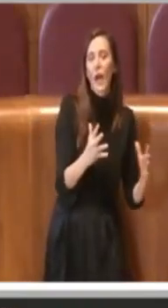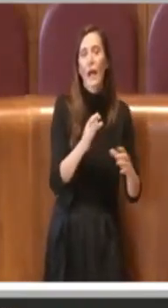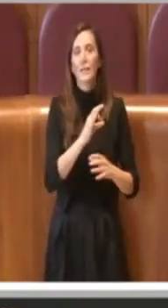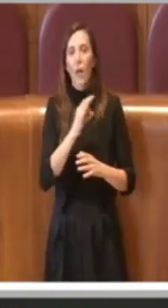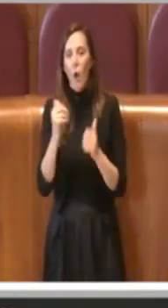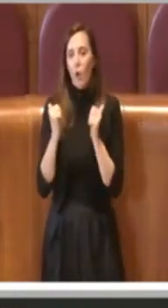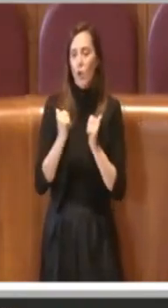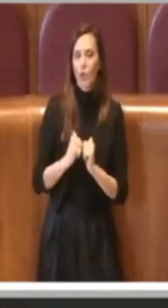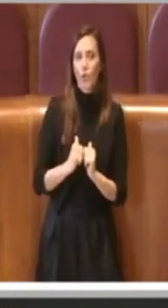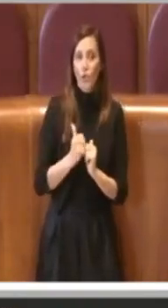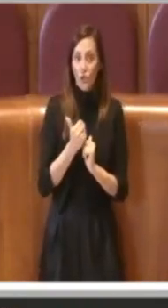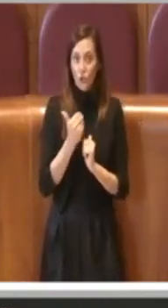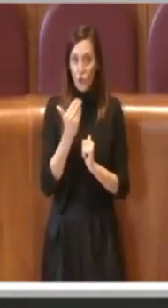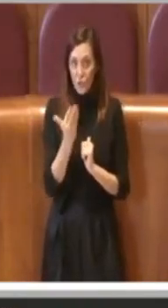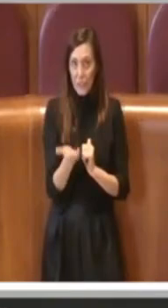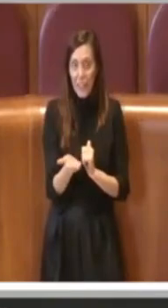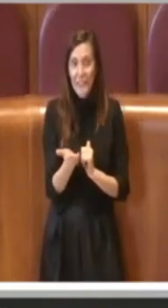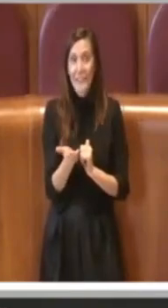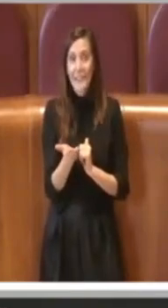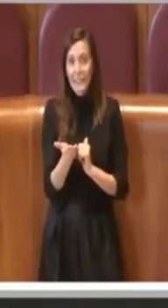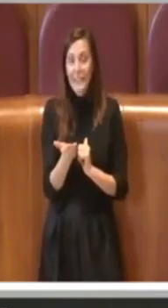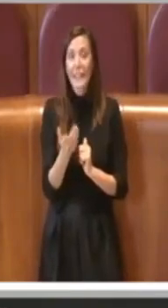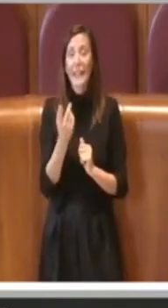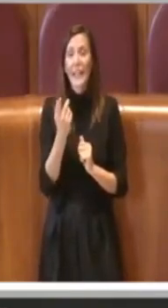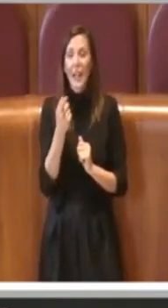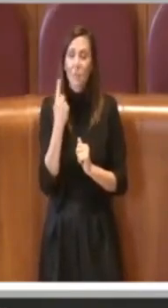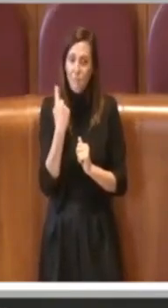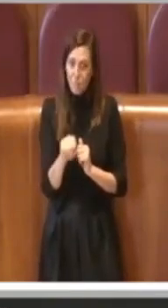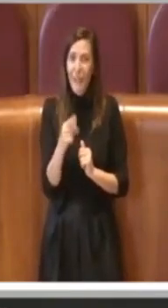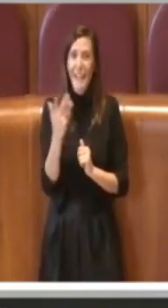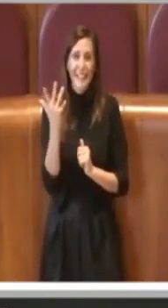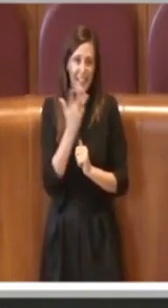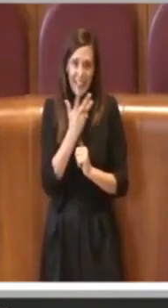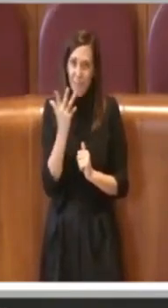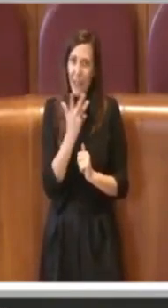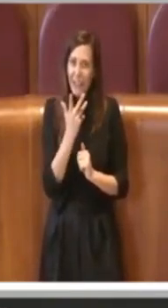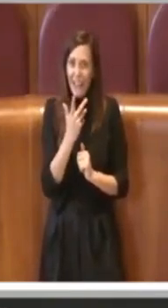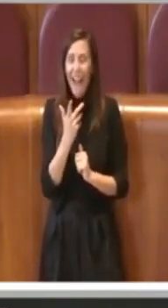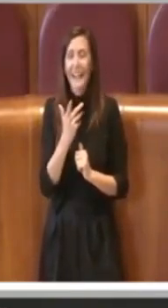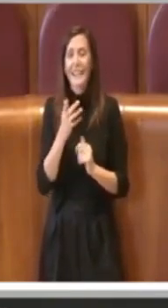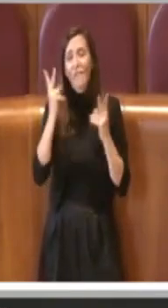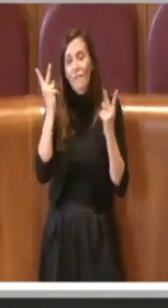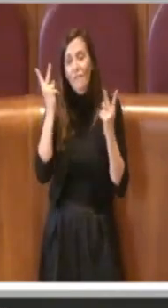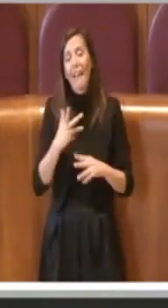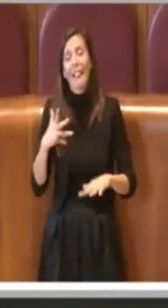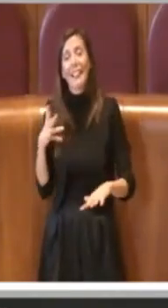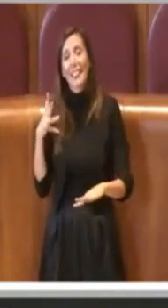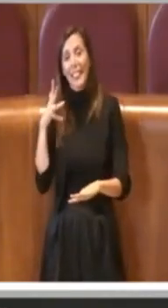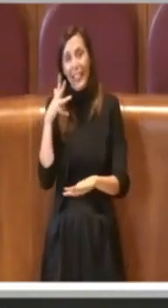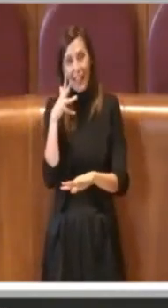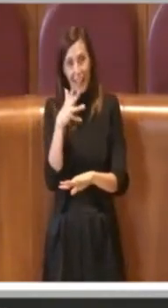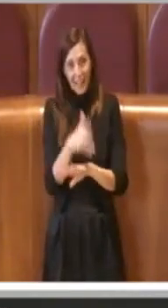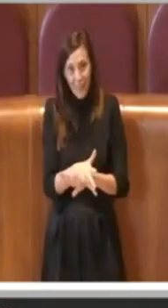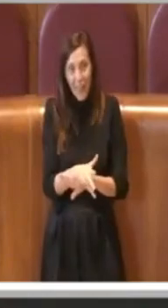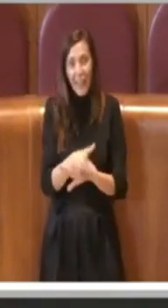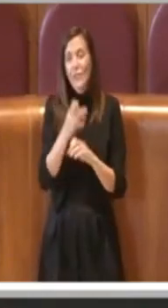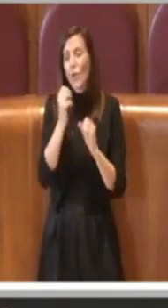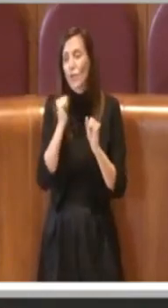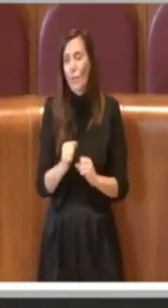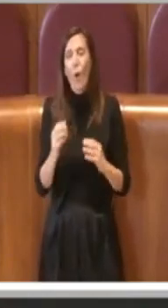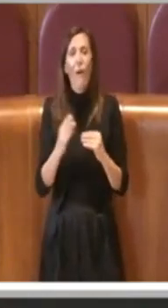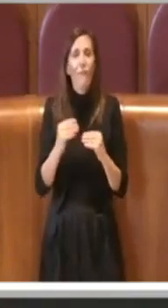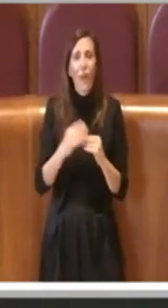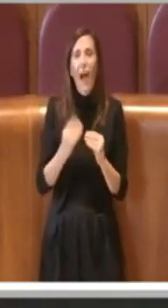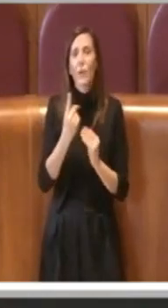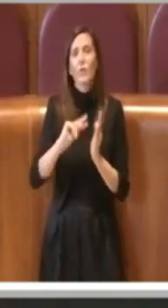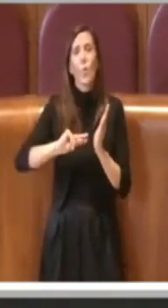cittadini. Questo credo che sia una strategia sbagliata, sbagliata, al di là degli interventi che si possono fare su un